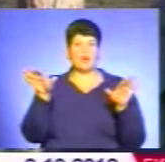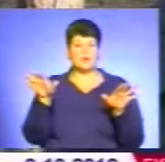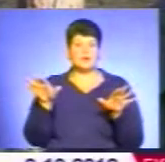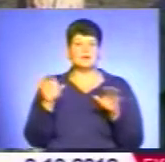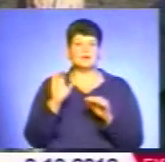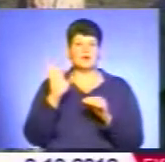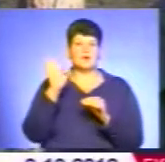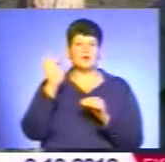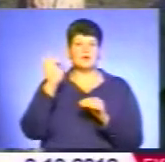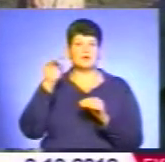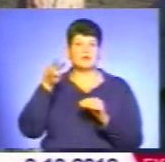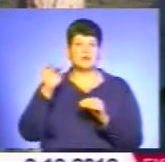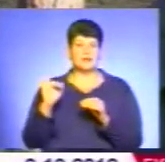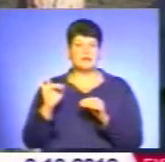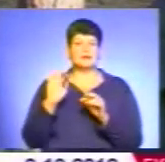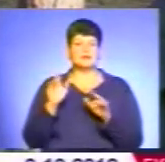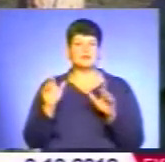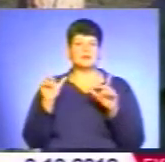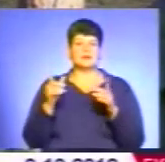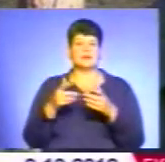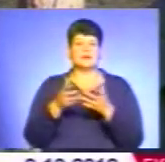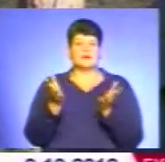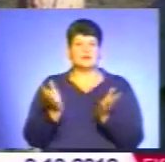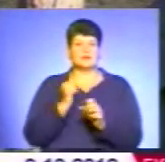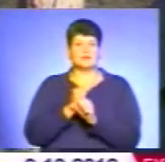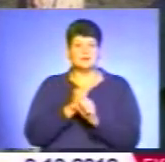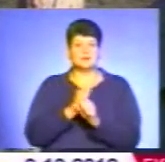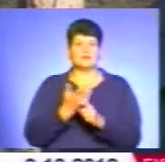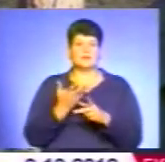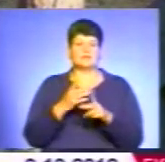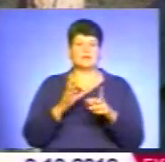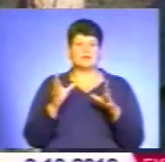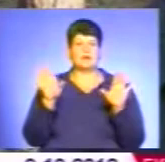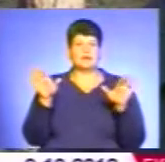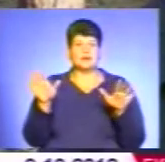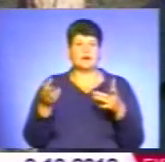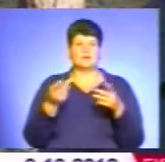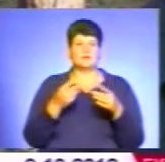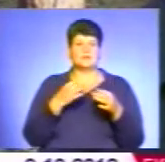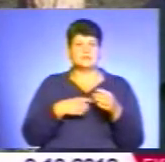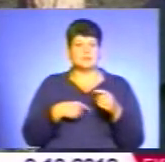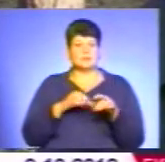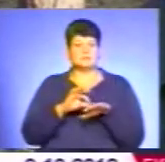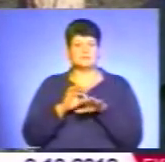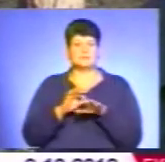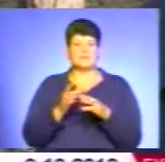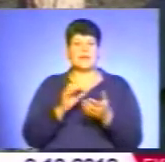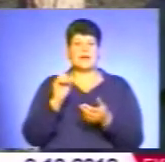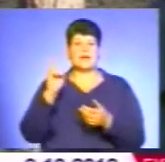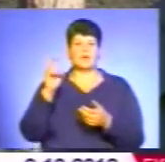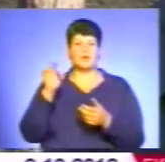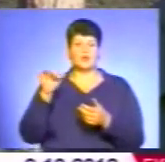як вони гніздять, як вони літають, їхні повадки. Це такий екологічний туризм,